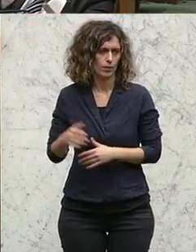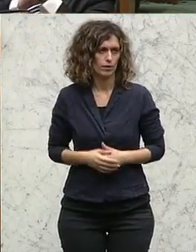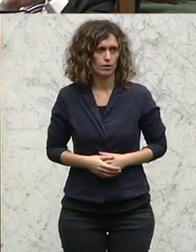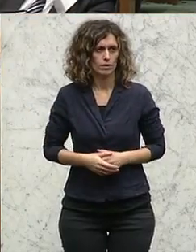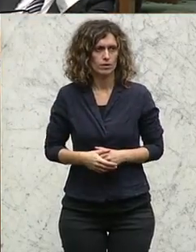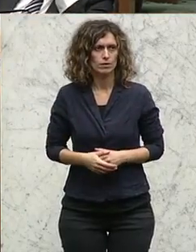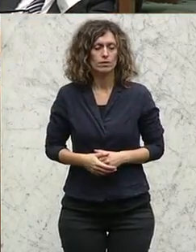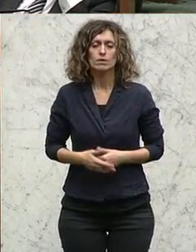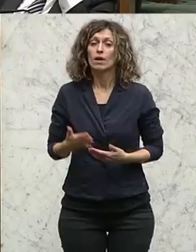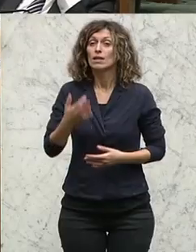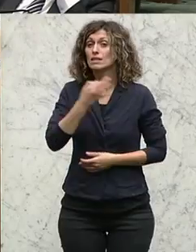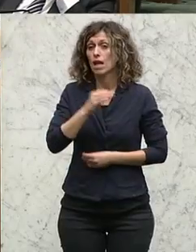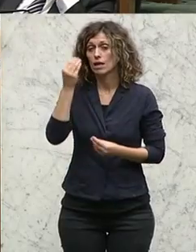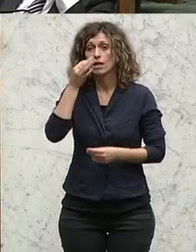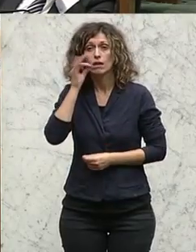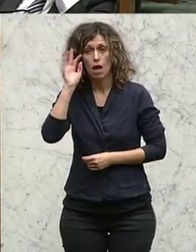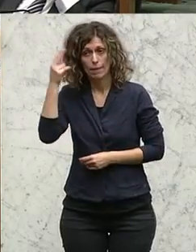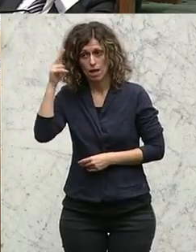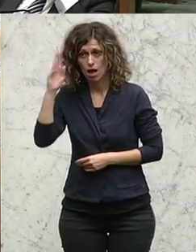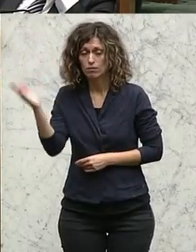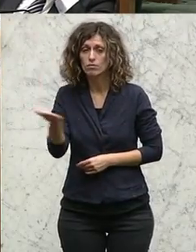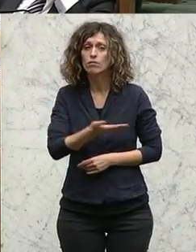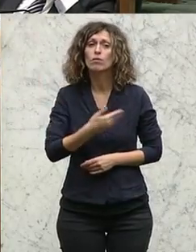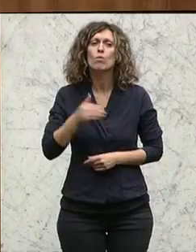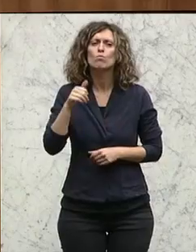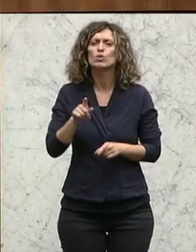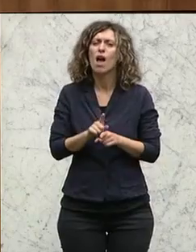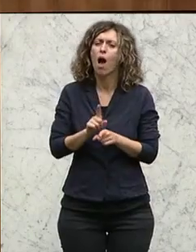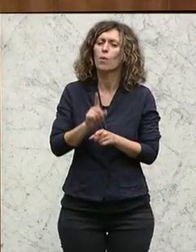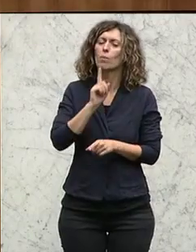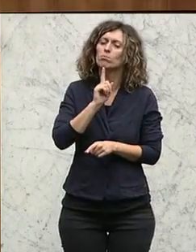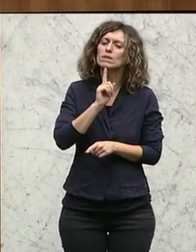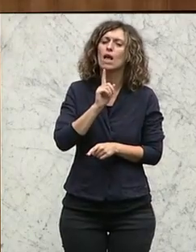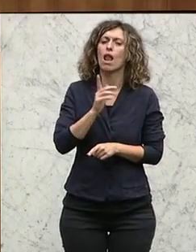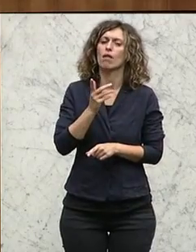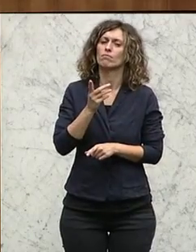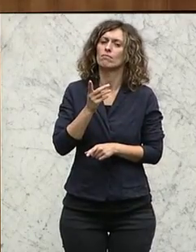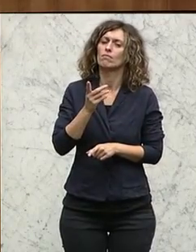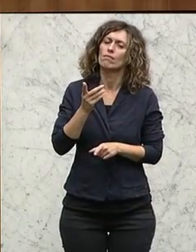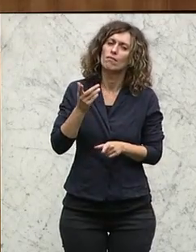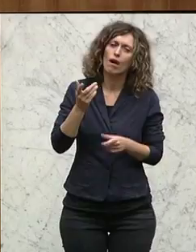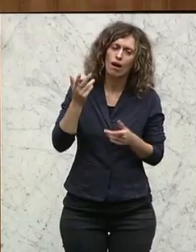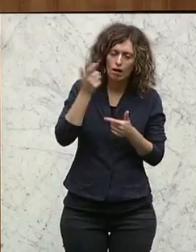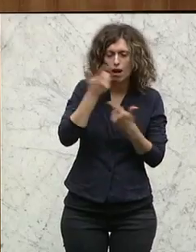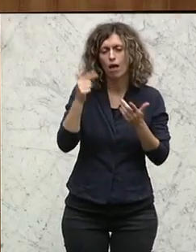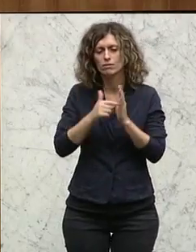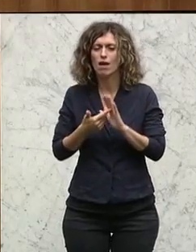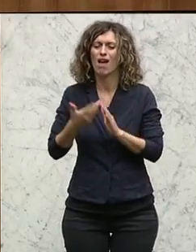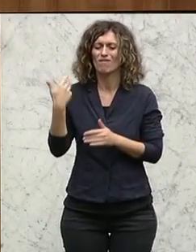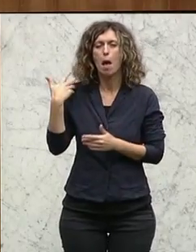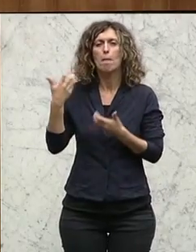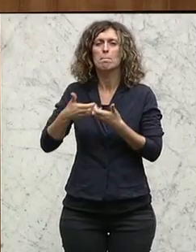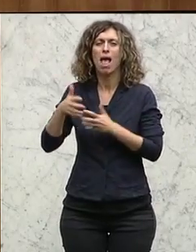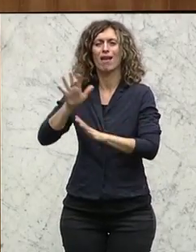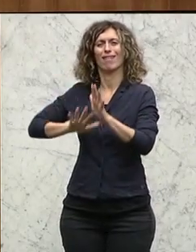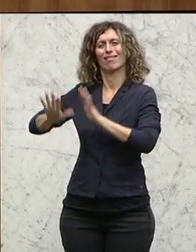Und, meine sehr geehrten Damen und Herren, man muss auch ein bisschen mit den Märchen rund um Zett ein bisschen aufräumen. Weil das Abkommen